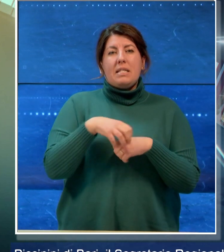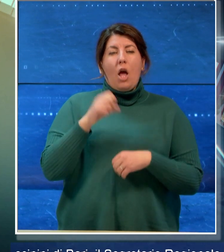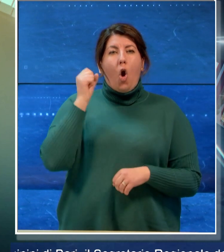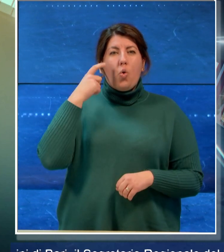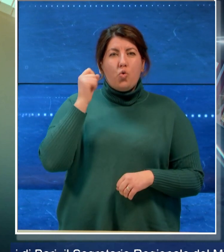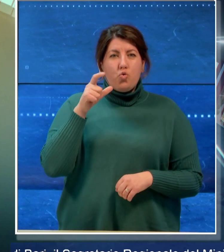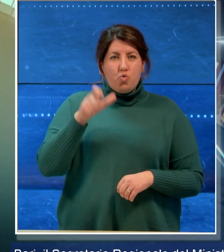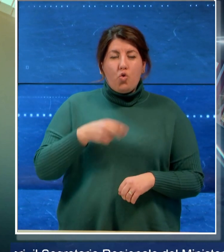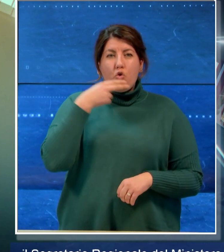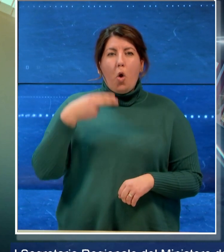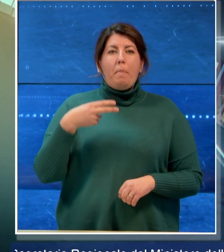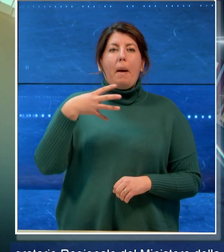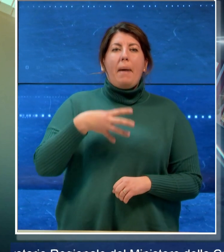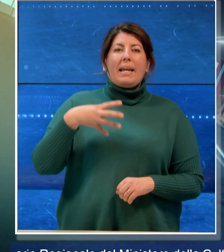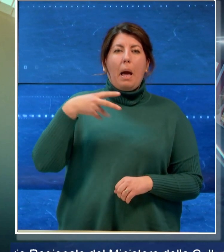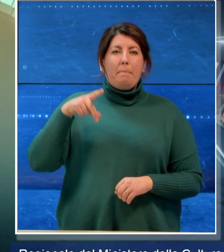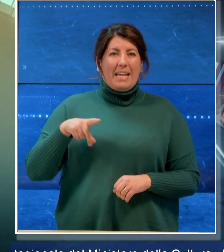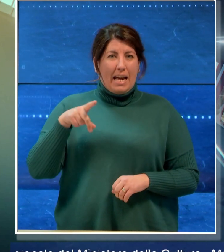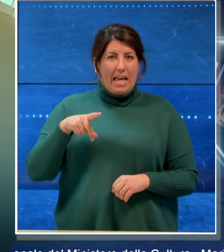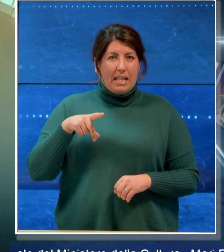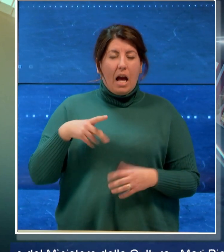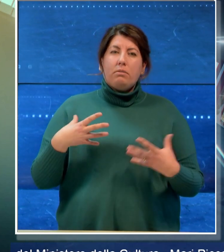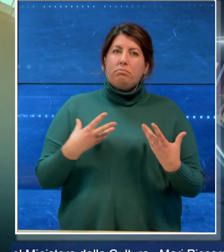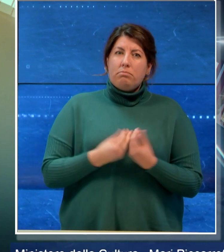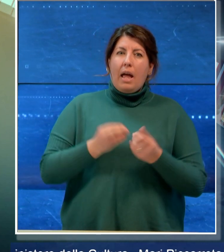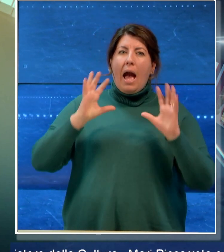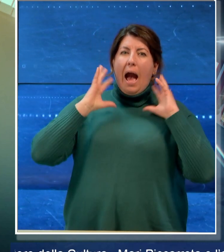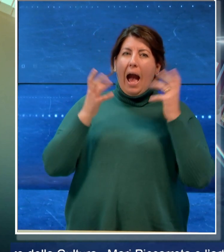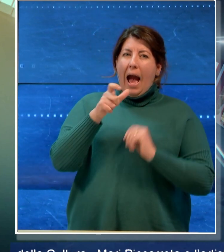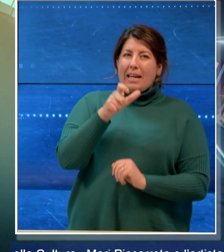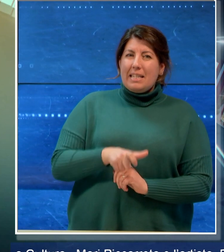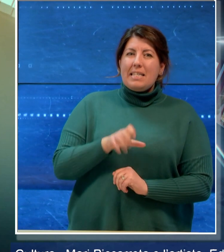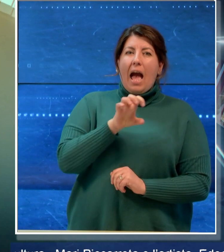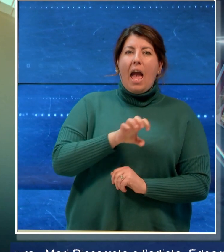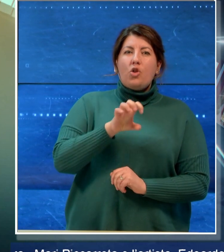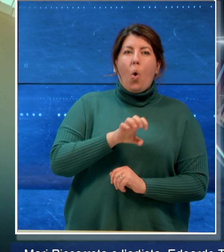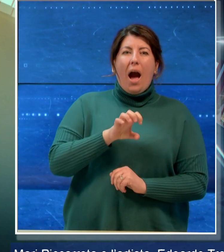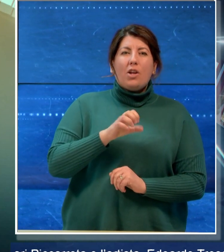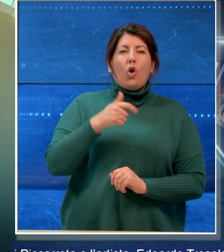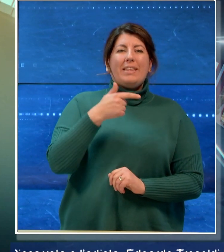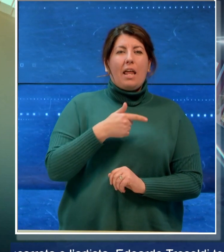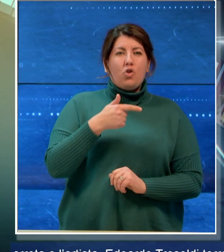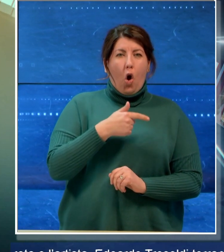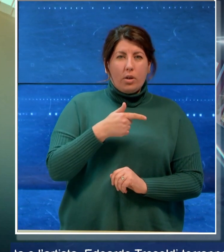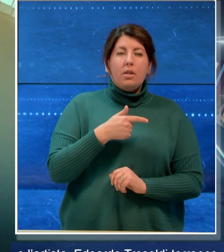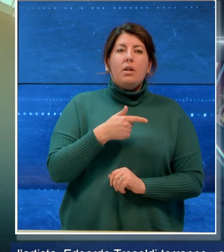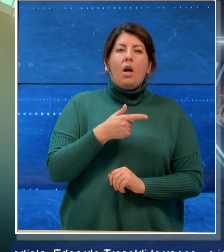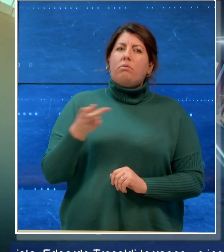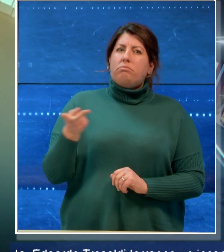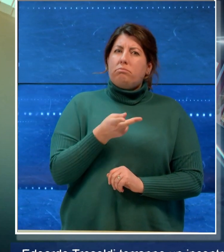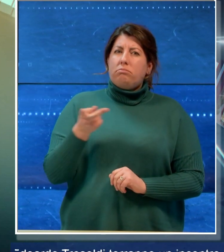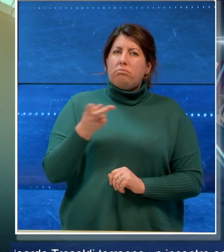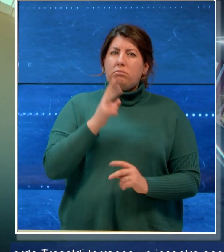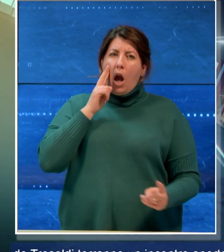Maria Piccarreta e l'artista Edoardo Tresoldi terranno un